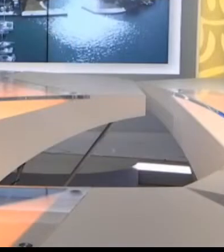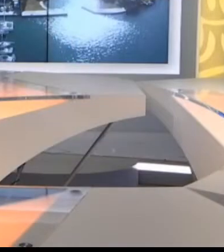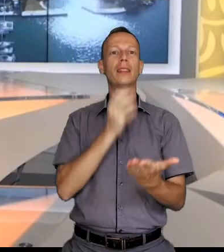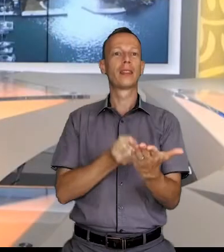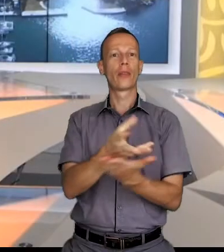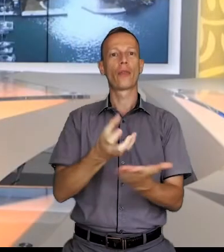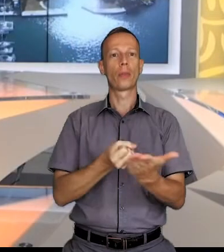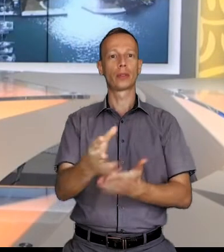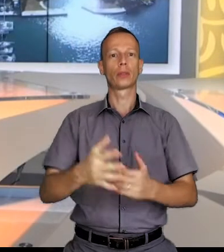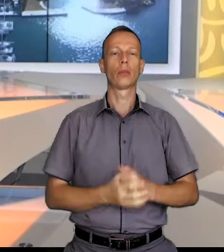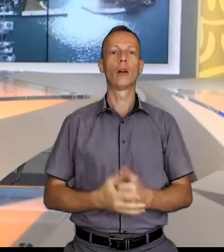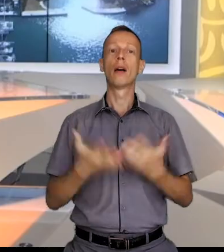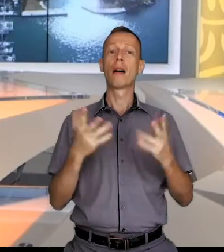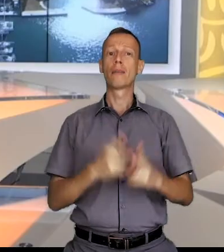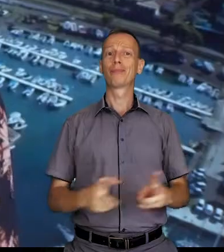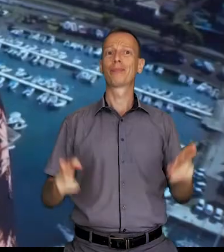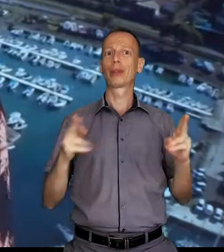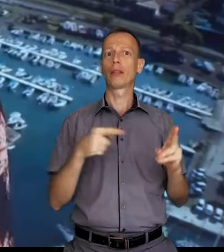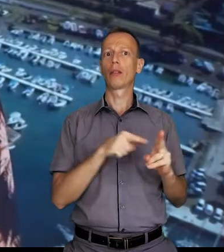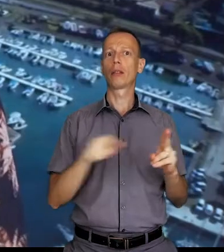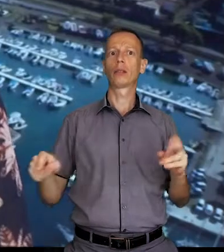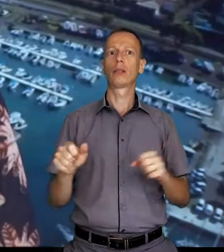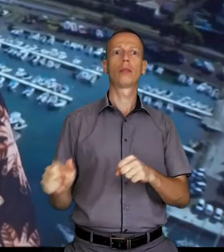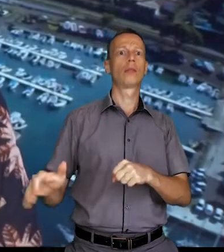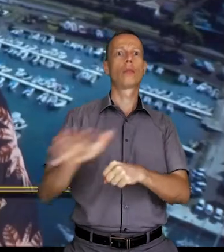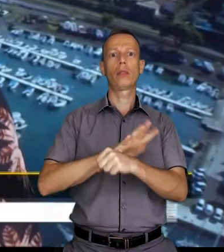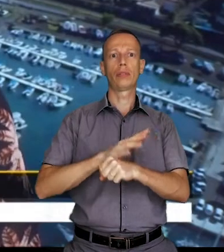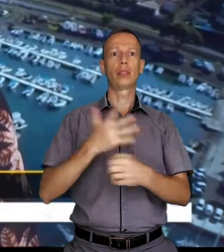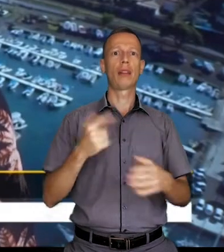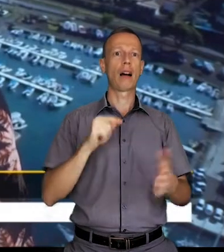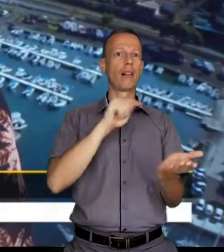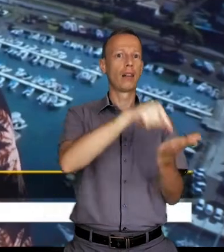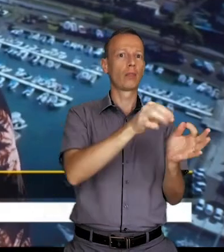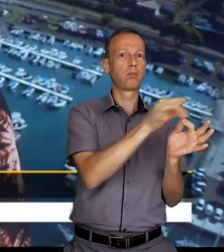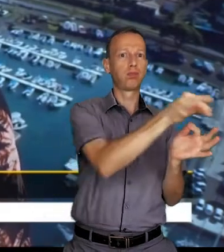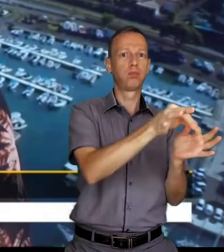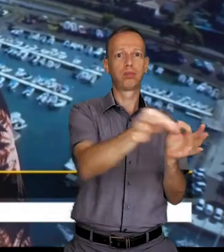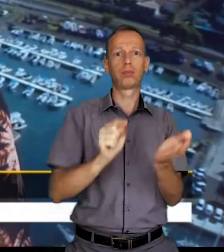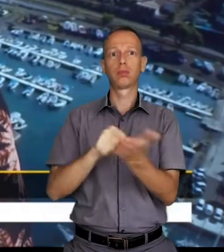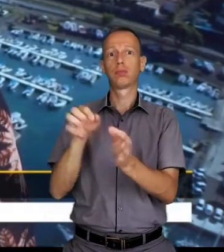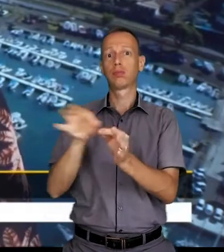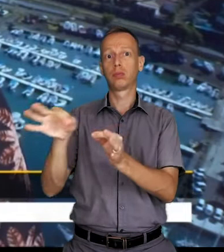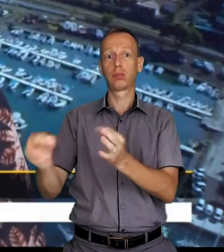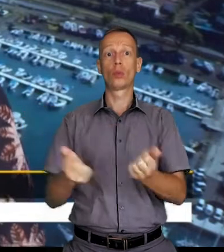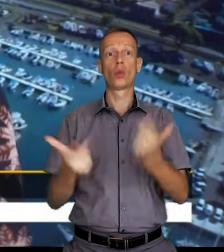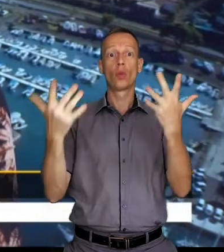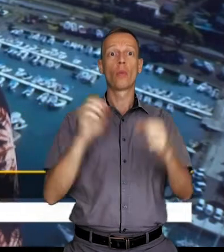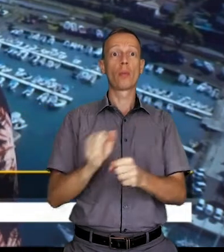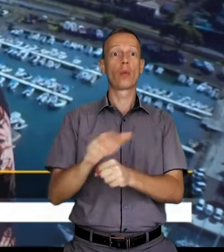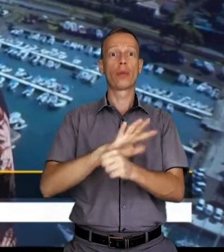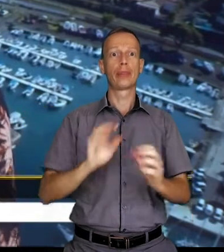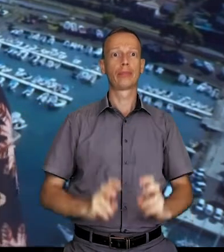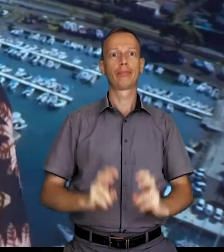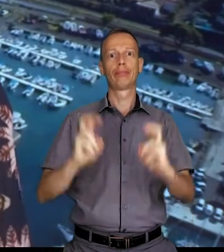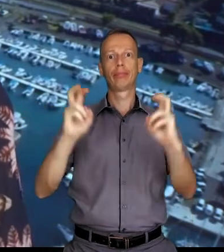Bonjour à tous et bienvenue dans cette édition de la mi-journée. En cette période de crise sanitaire où les clusters se multiplient, les cas de